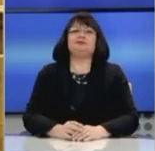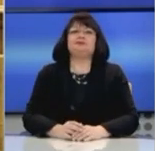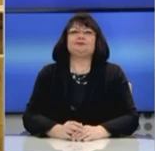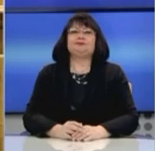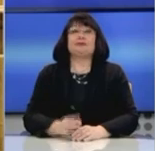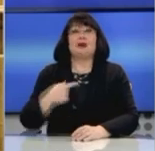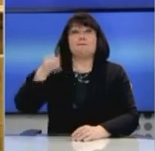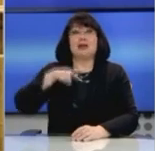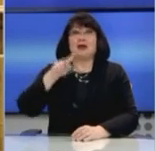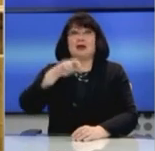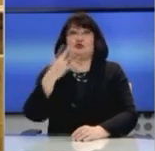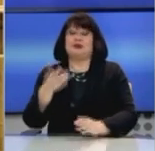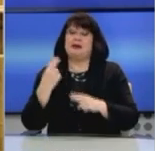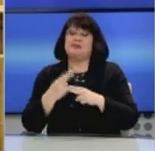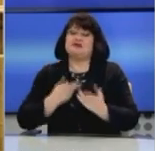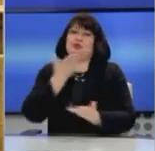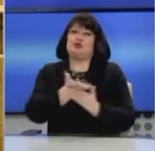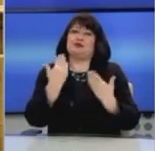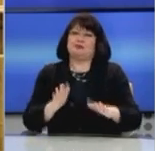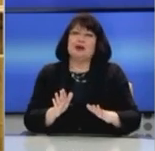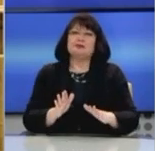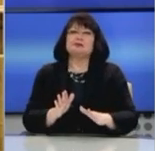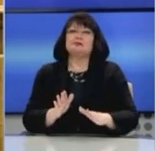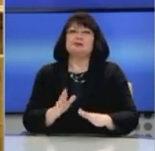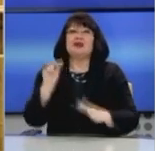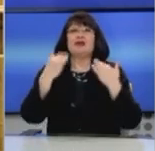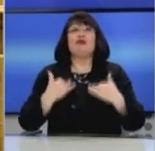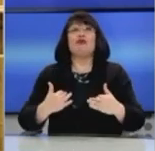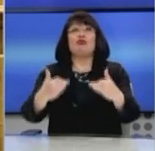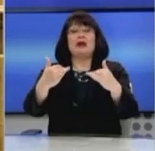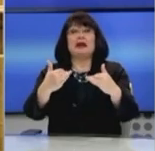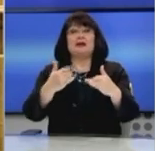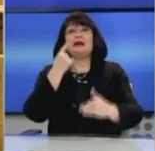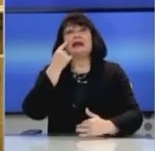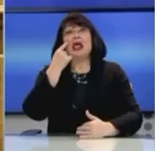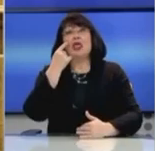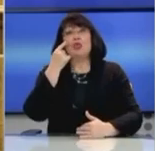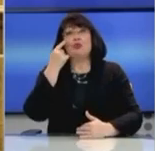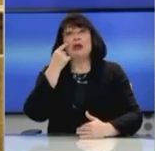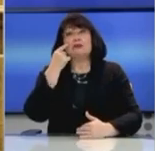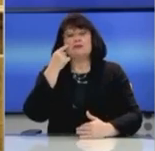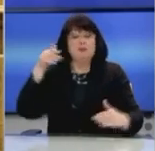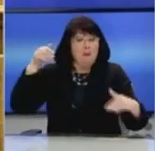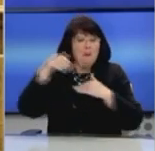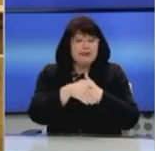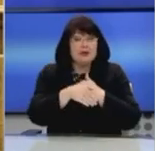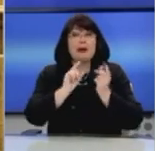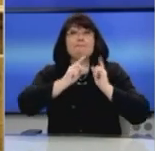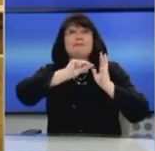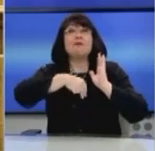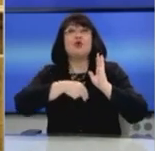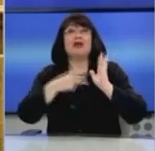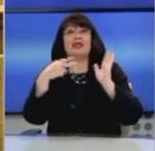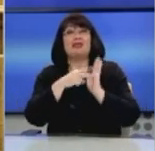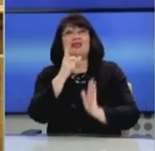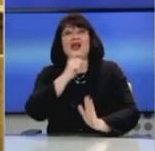Το Μέρα 25 καταθέτει η επίσημη πρόταση η Βουλή να ανοίξει το φάκελο της χρεοκοπίας και των μνημονιών. Όλων των μνημονιών. Από το